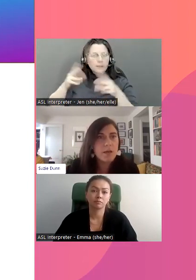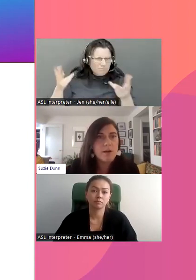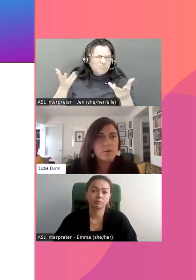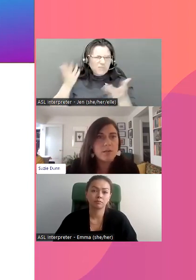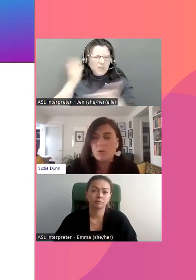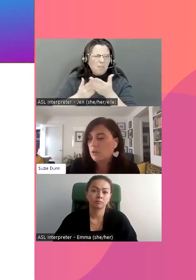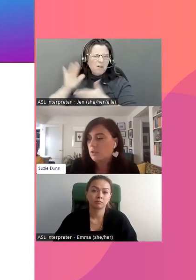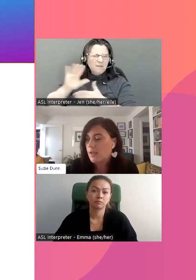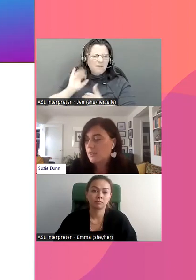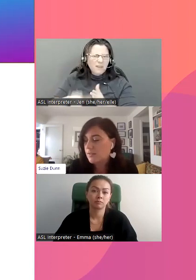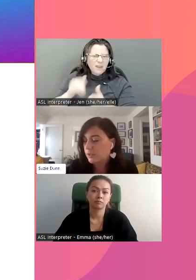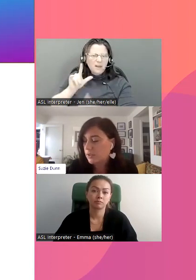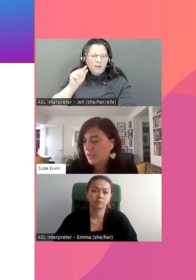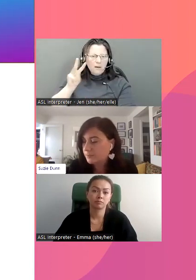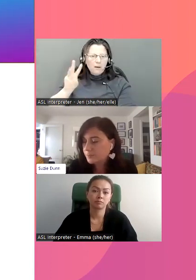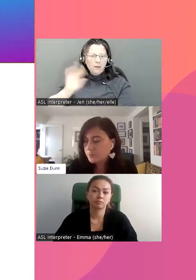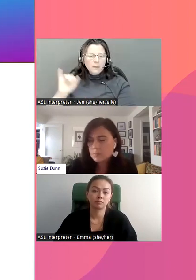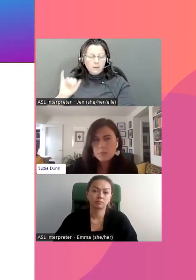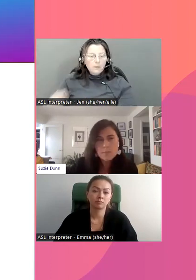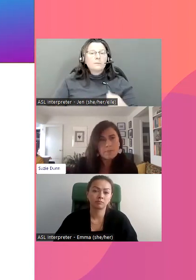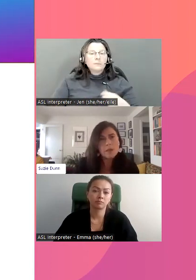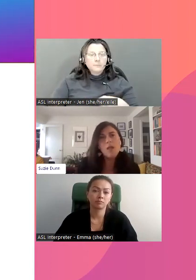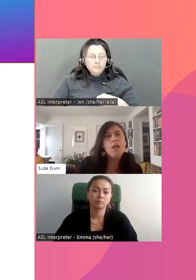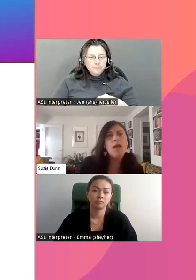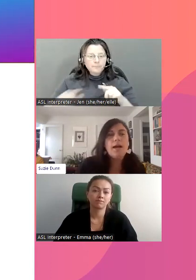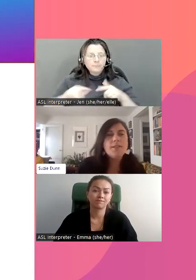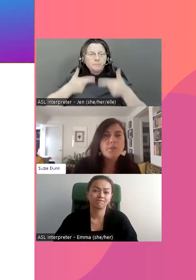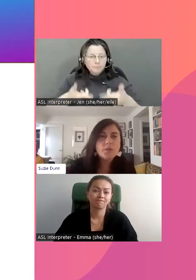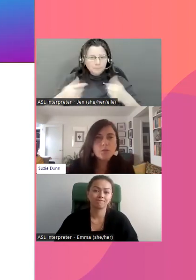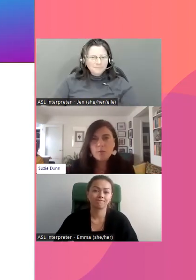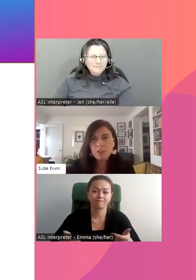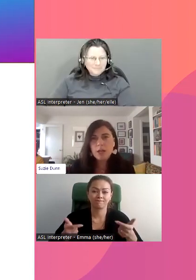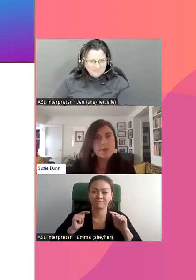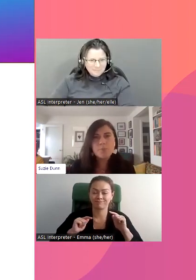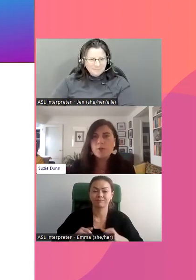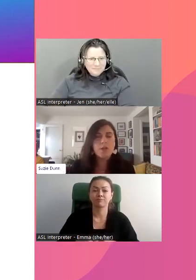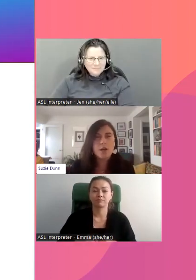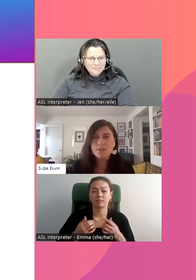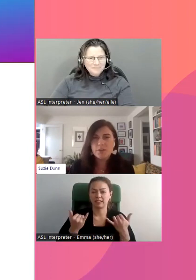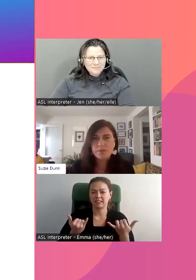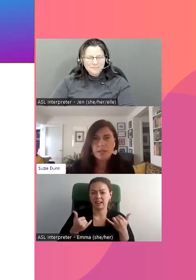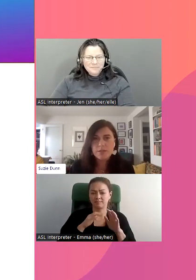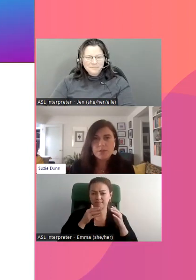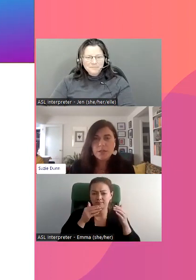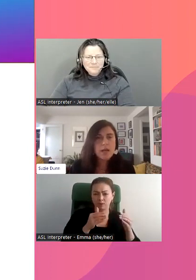Donc, aujourd'hui, je vais vous parler du droit pénal et du droit civil.